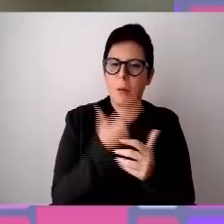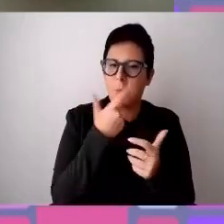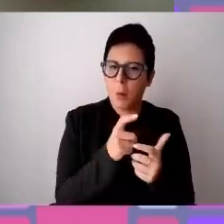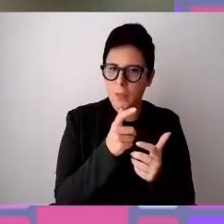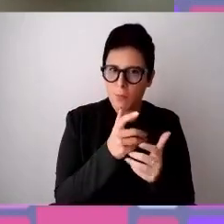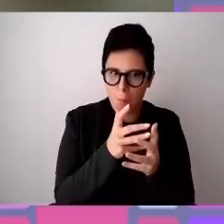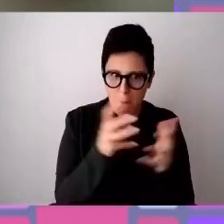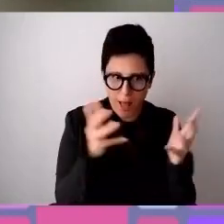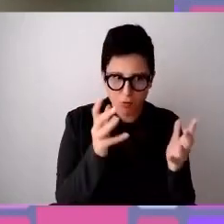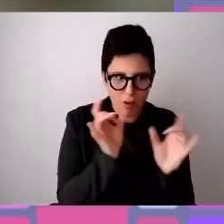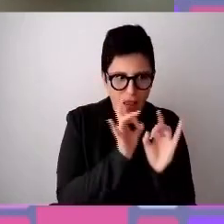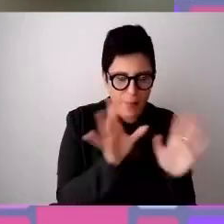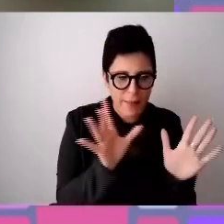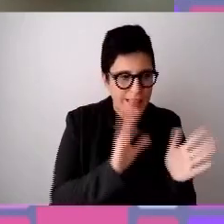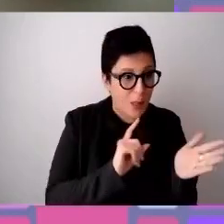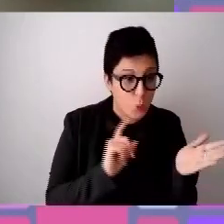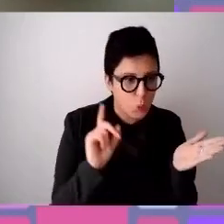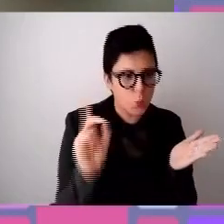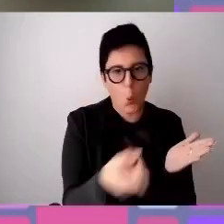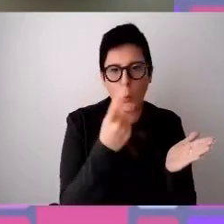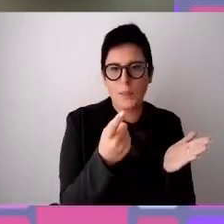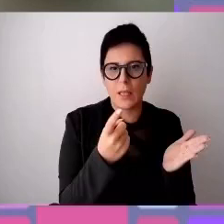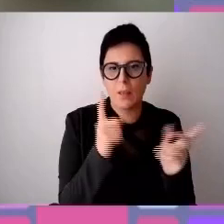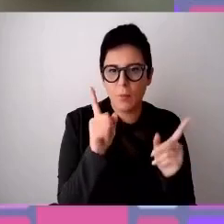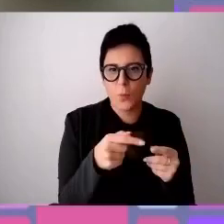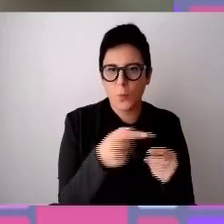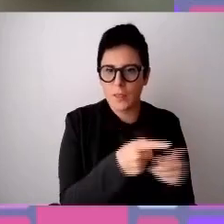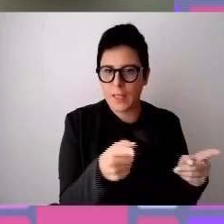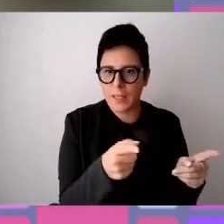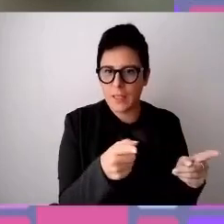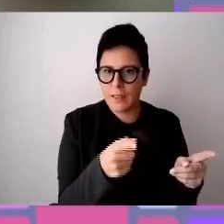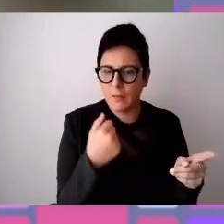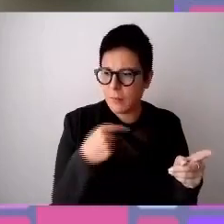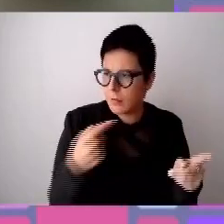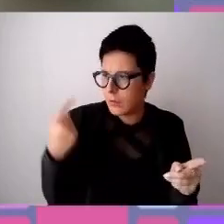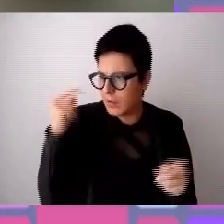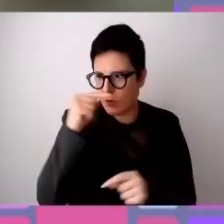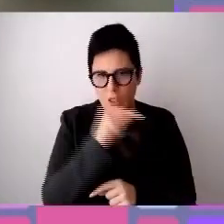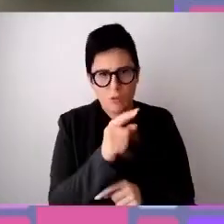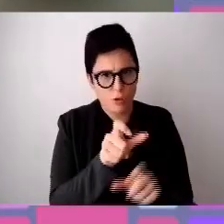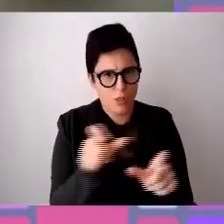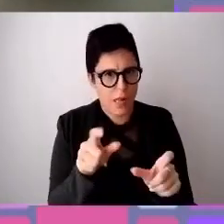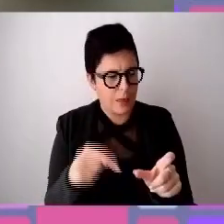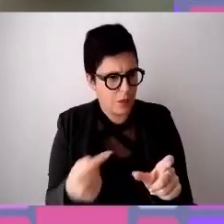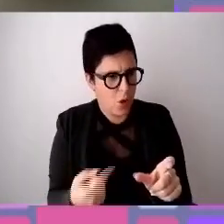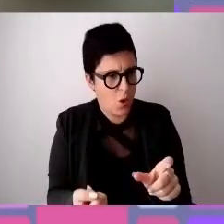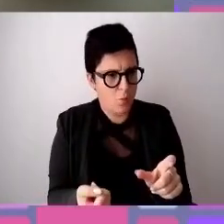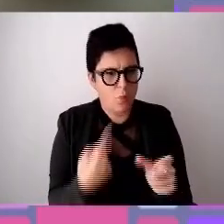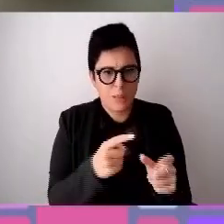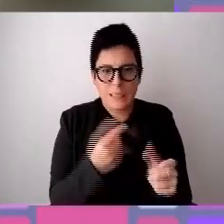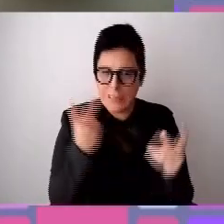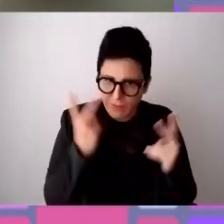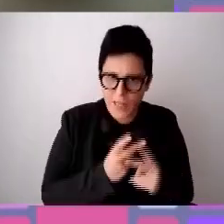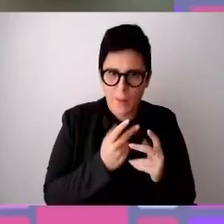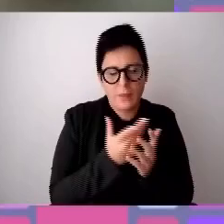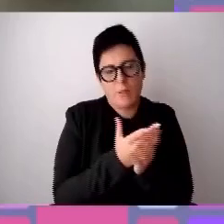libertà a tutti anche a quelli per cui può diventare più difficile da un certo punto di vista significa veramente